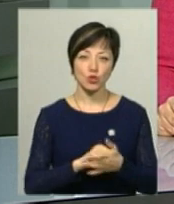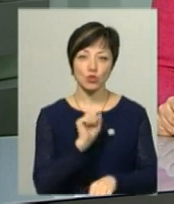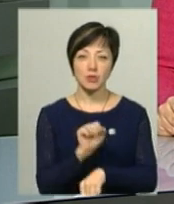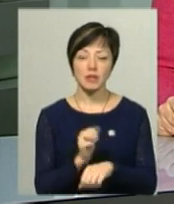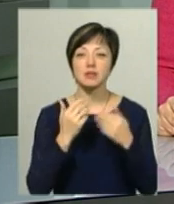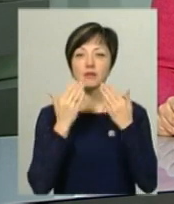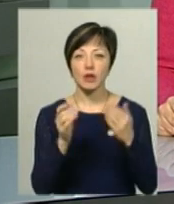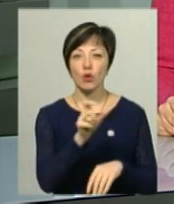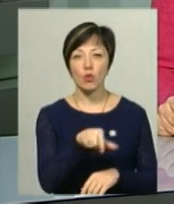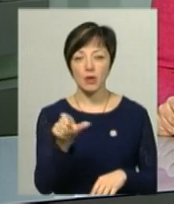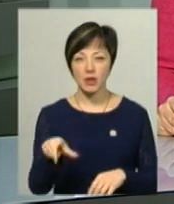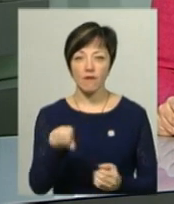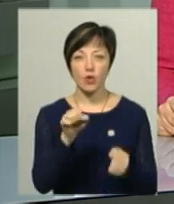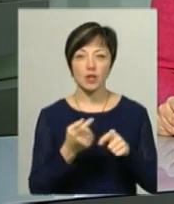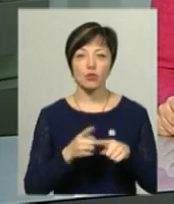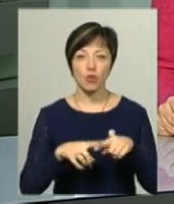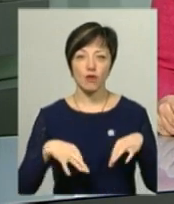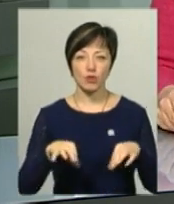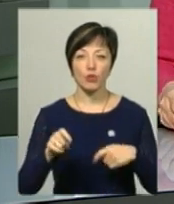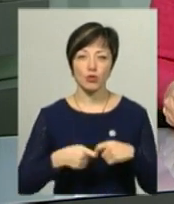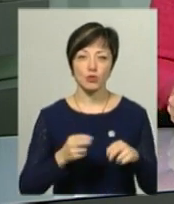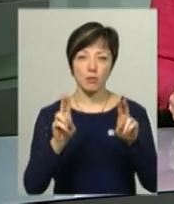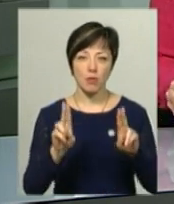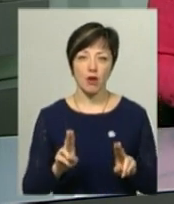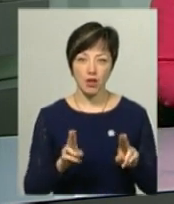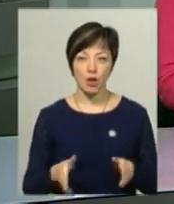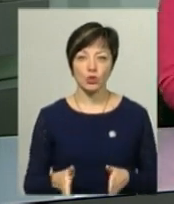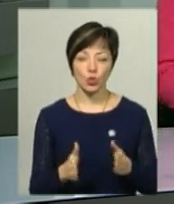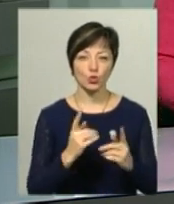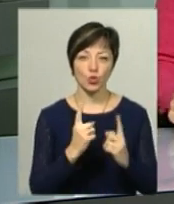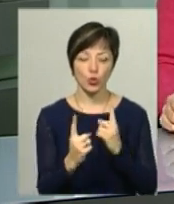звернення громадян про те, що водій цього авто порушує правила дорожнього руху.